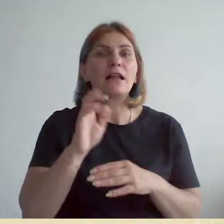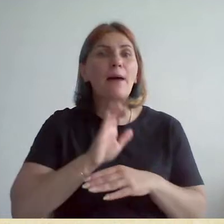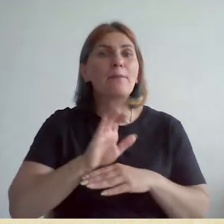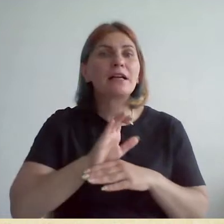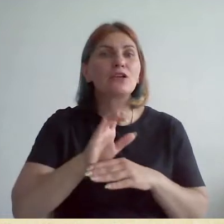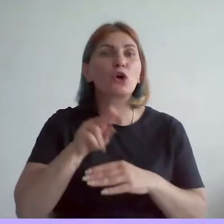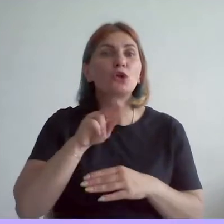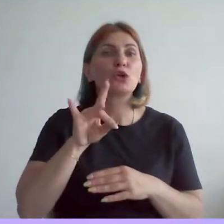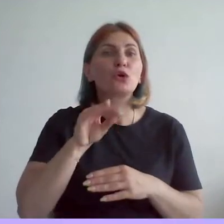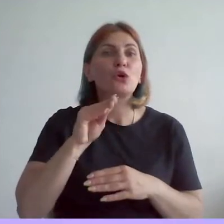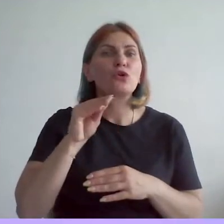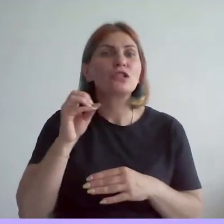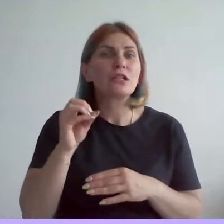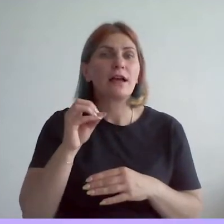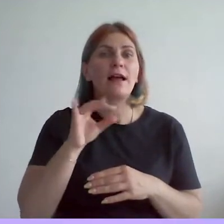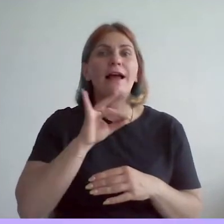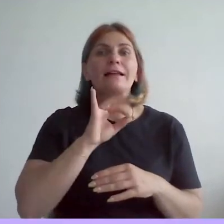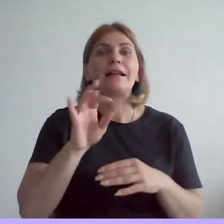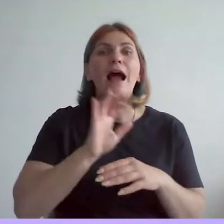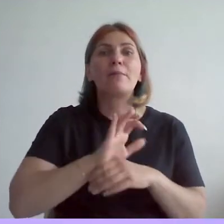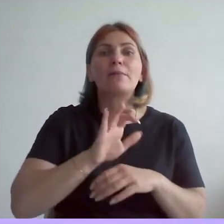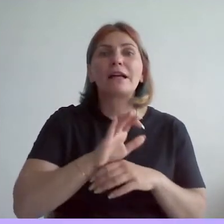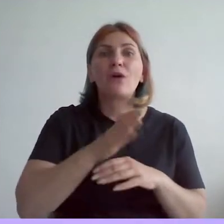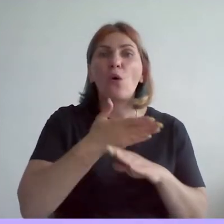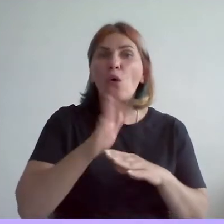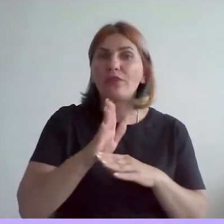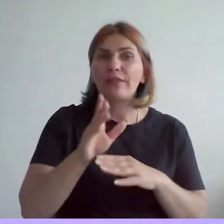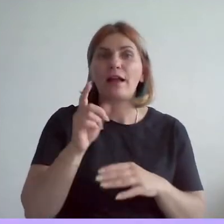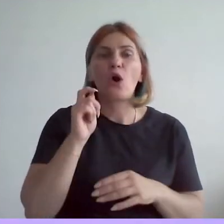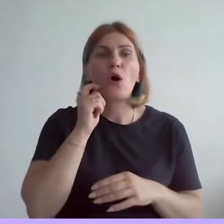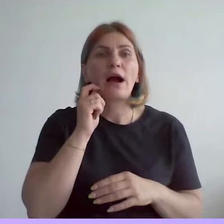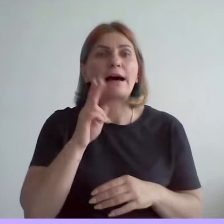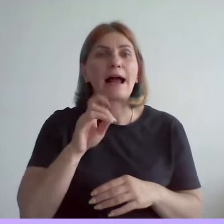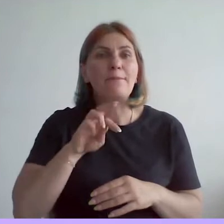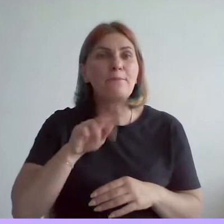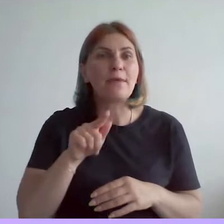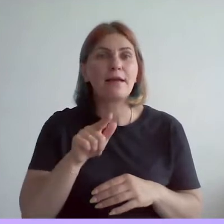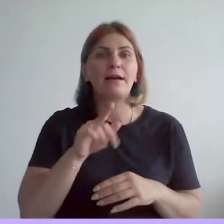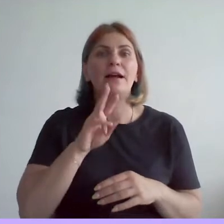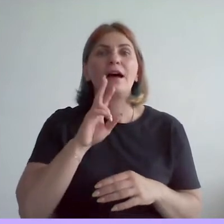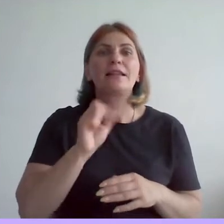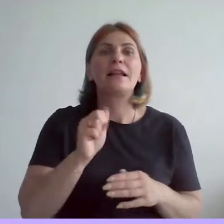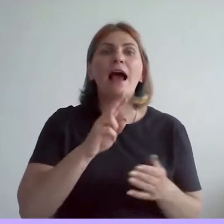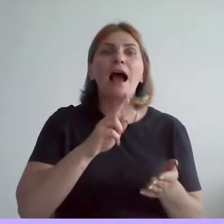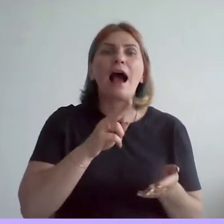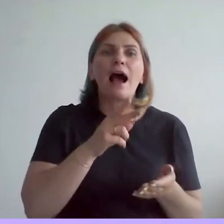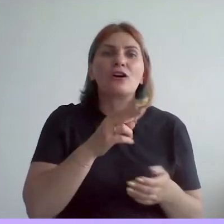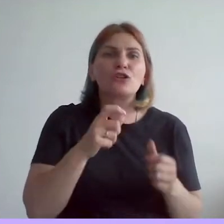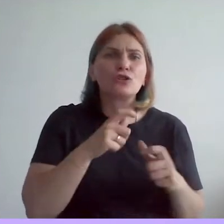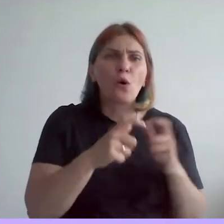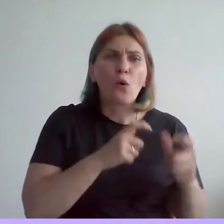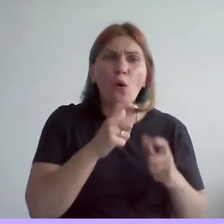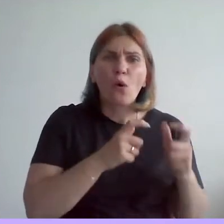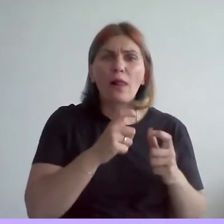драже, был отдельный цех для изготовления карамели, отдельный цех для варки шоколада. По